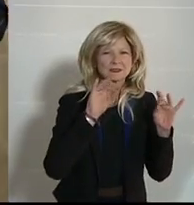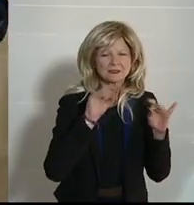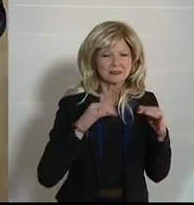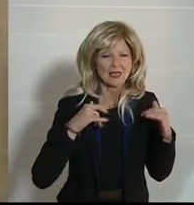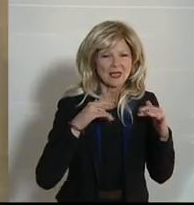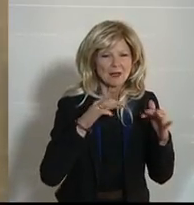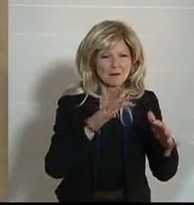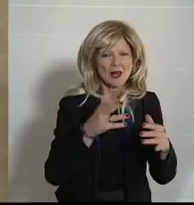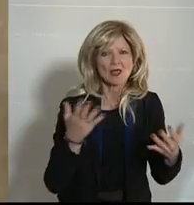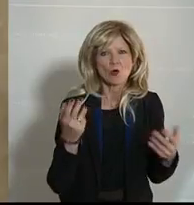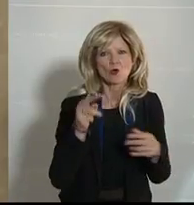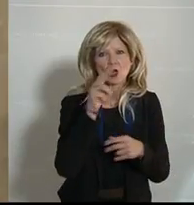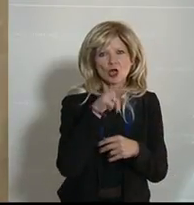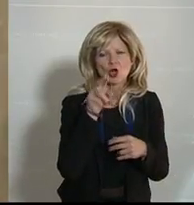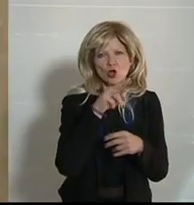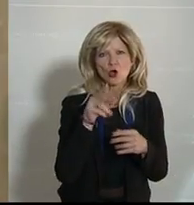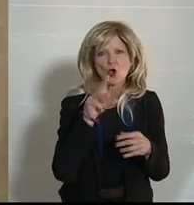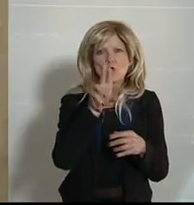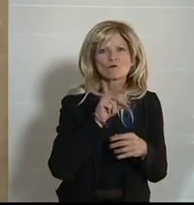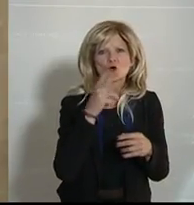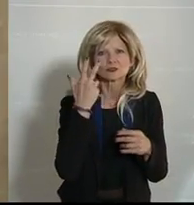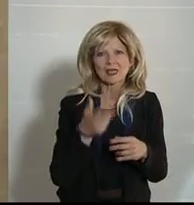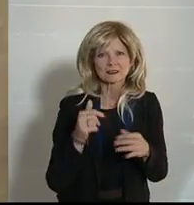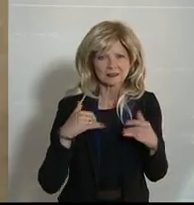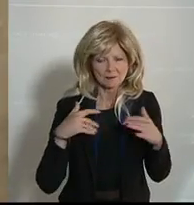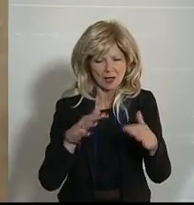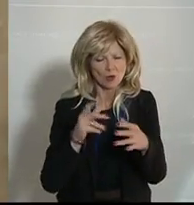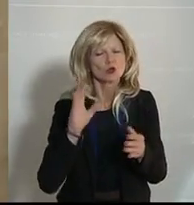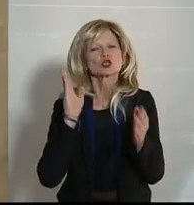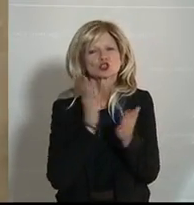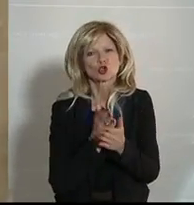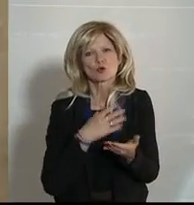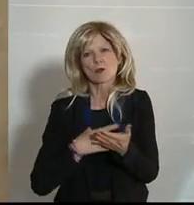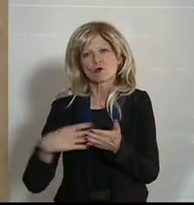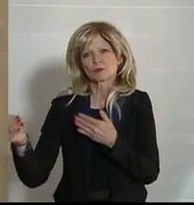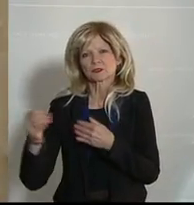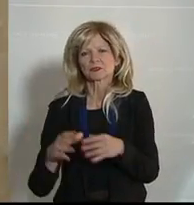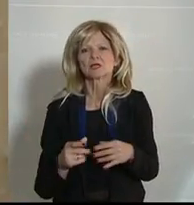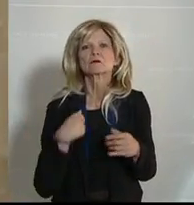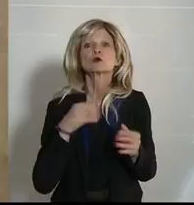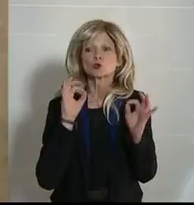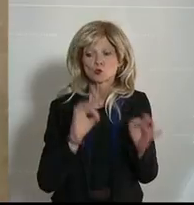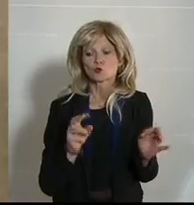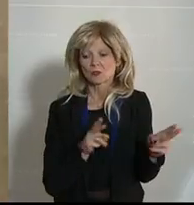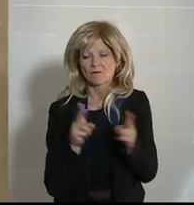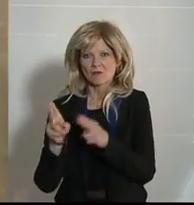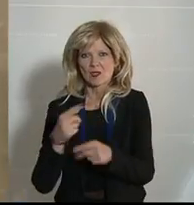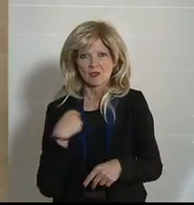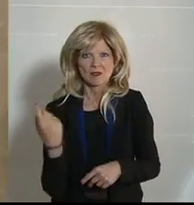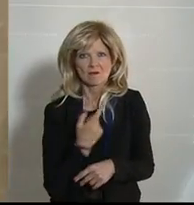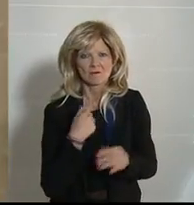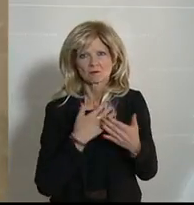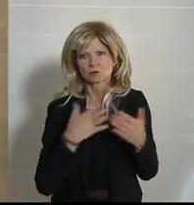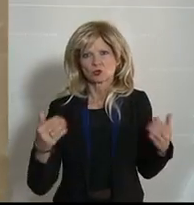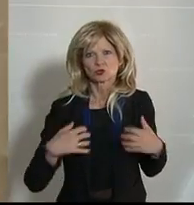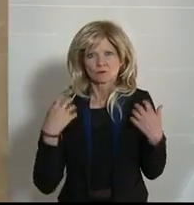ausbezahlt sind. Wir sind hier also auf einem guten Weg, was uns auch sehr freut. Faktum ist es auch, dass bei